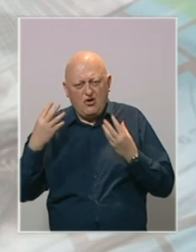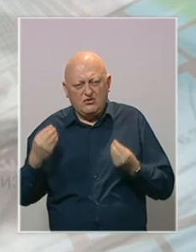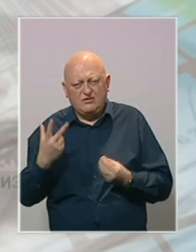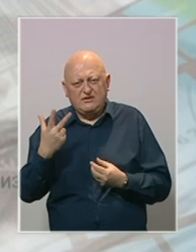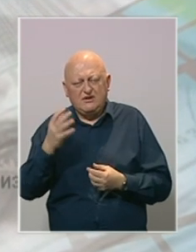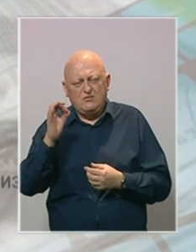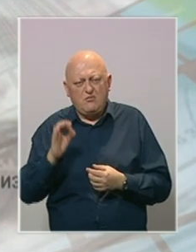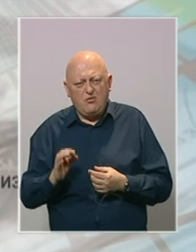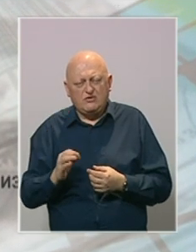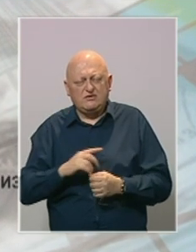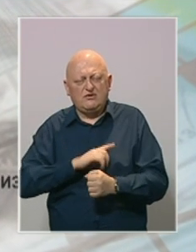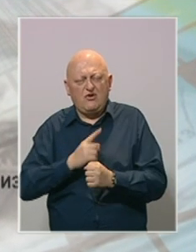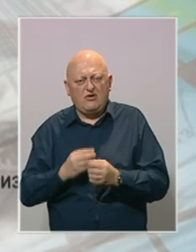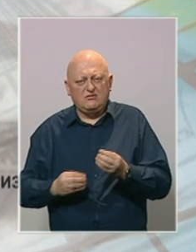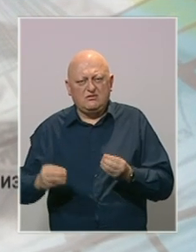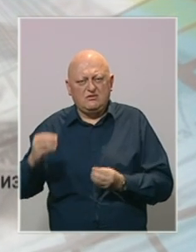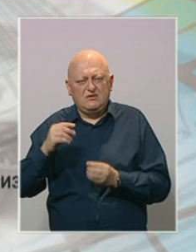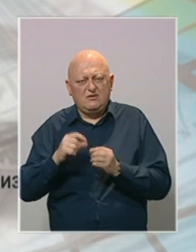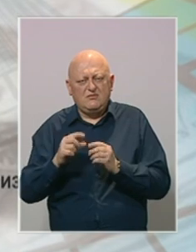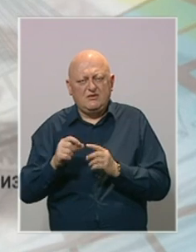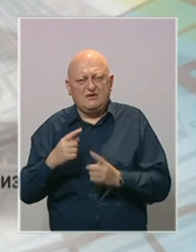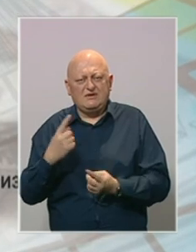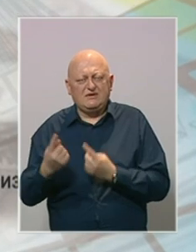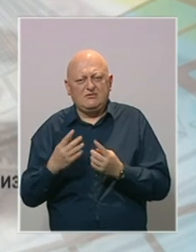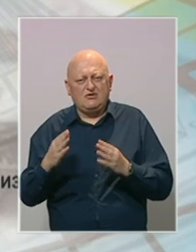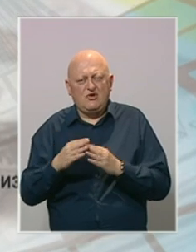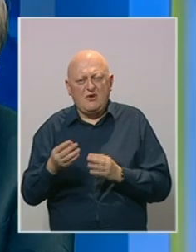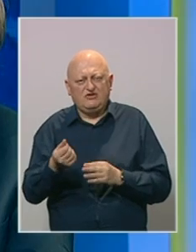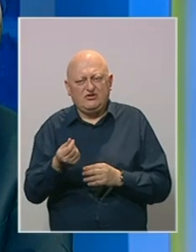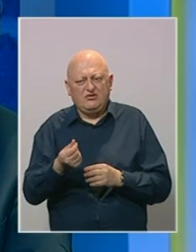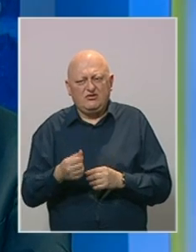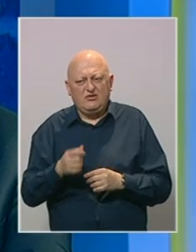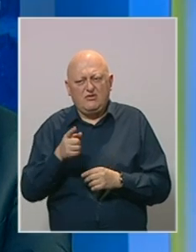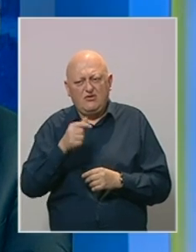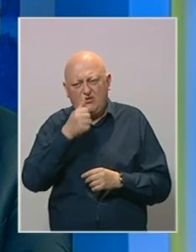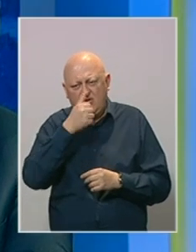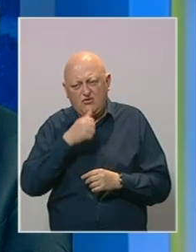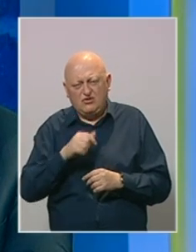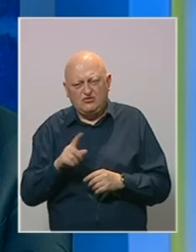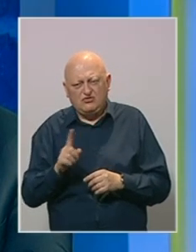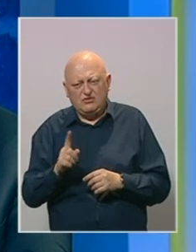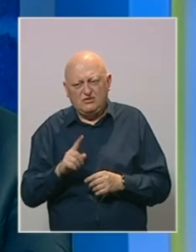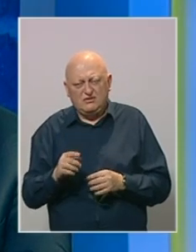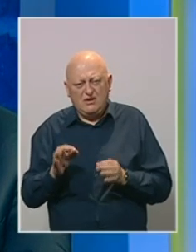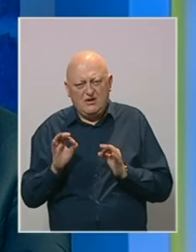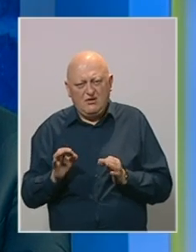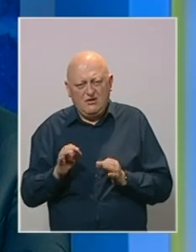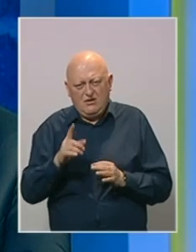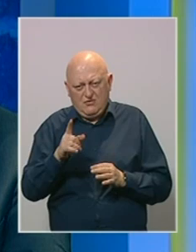3%. Ohrabruje rast BDP-a i stabilnost domaće valute. Ali ono što ne pogoduje